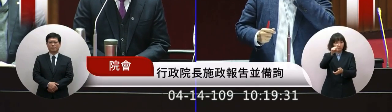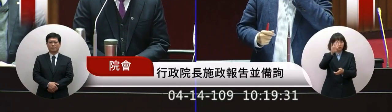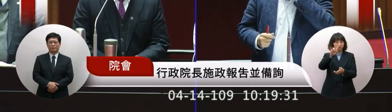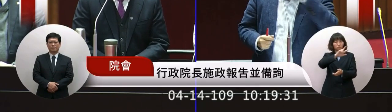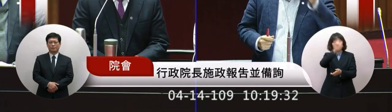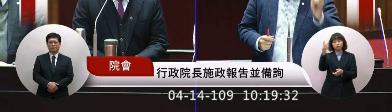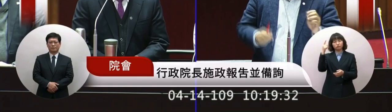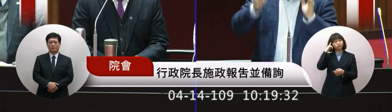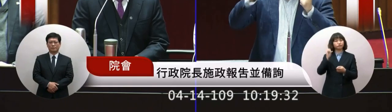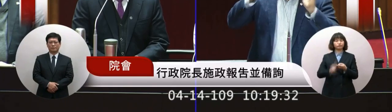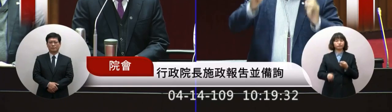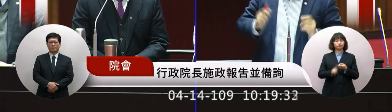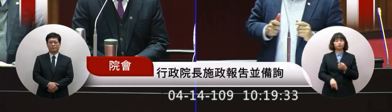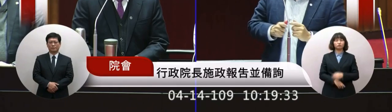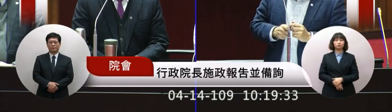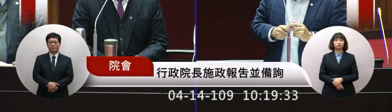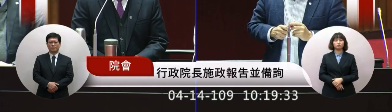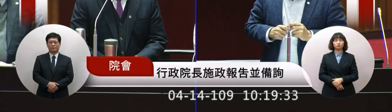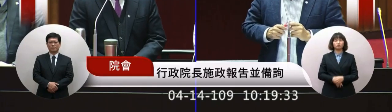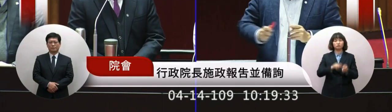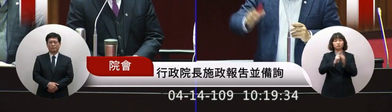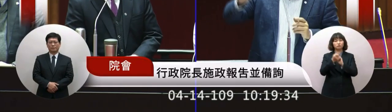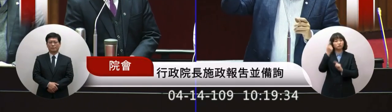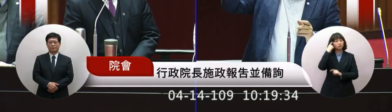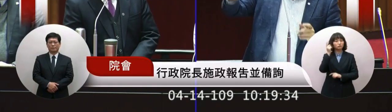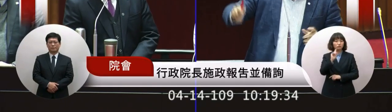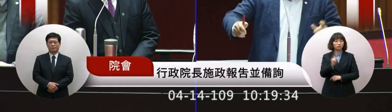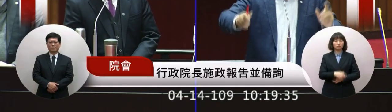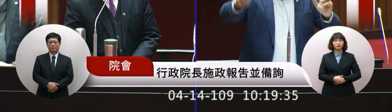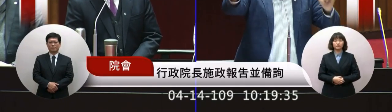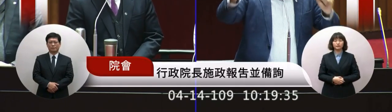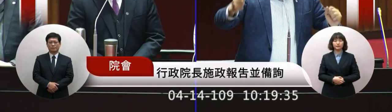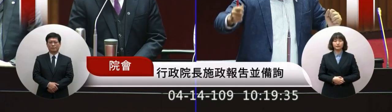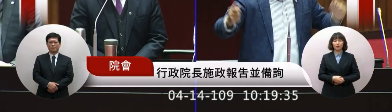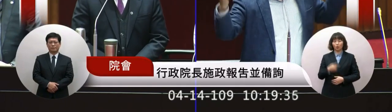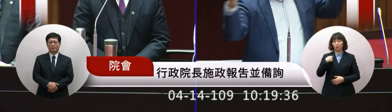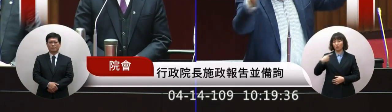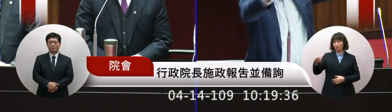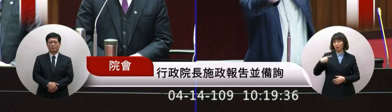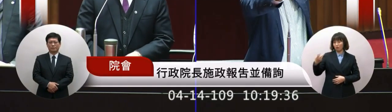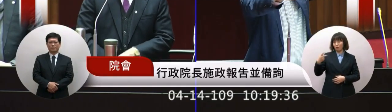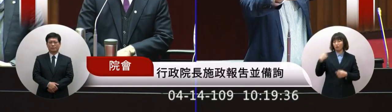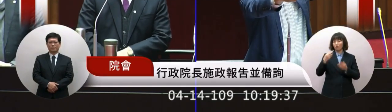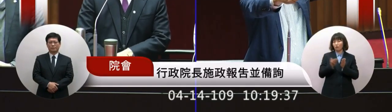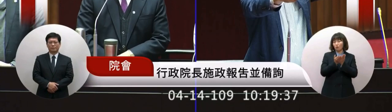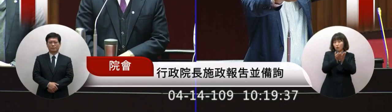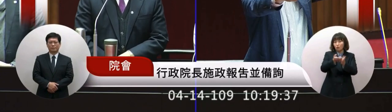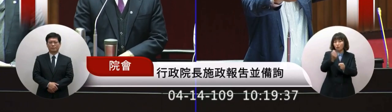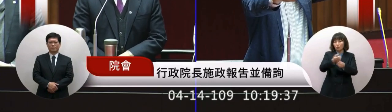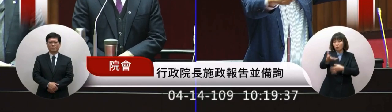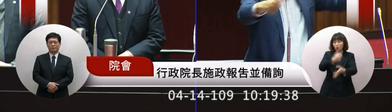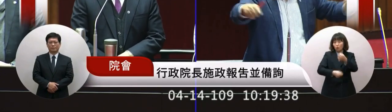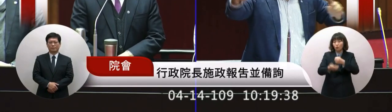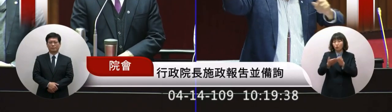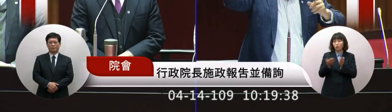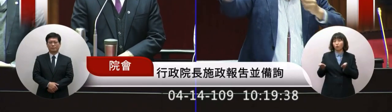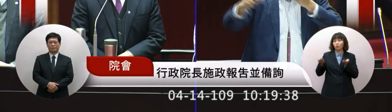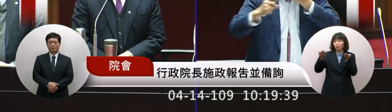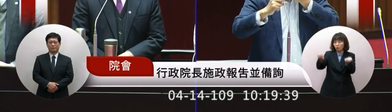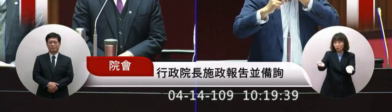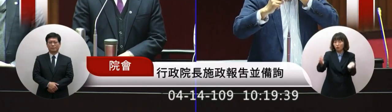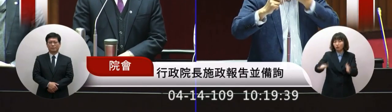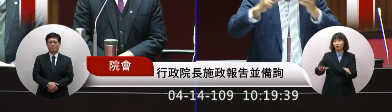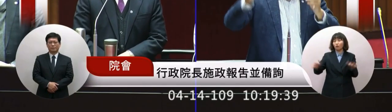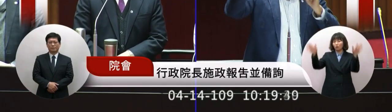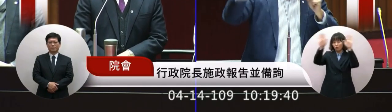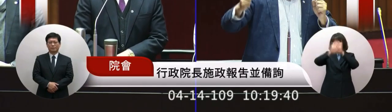沒有道理我舉個例子因為我們兩個都隔離我們要出來隔離今天